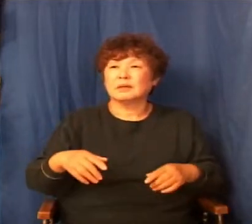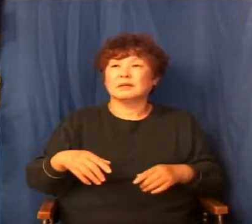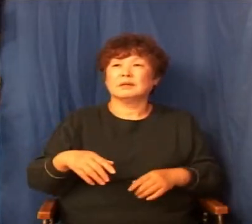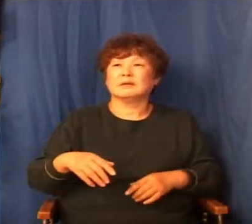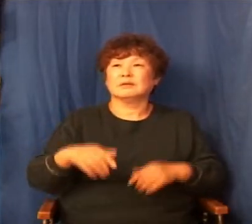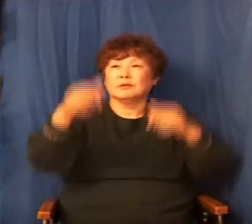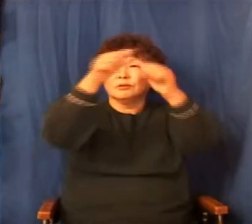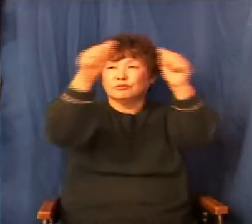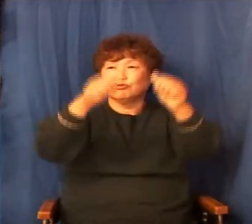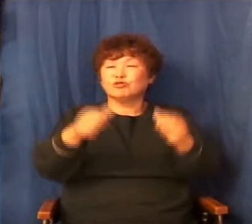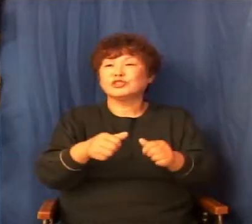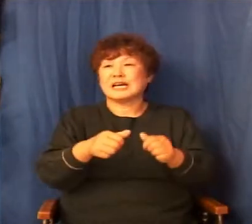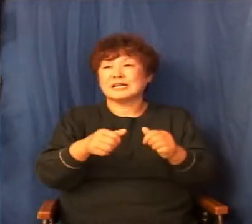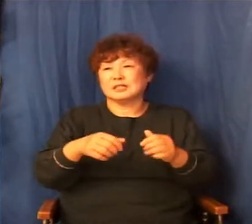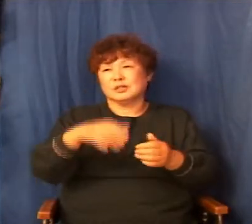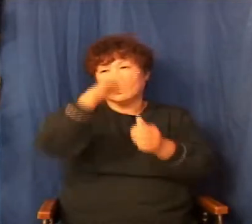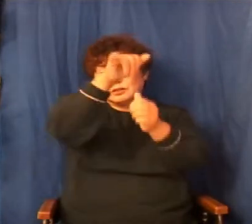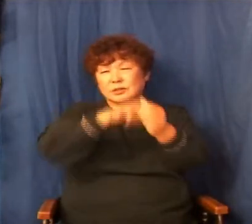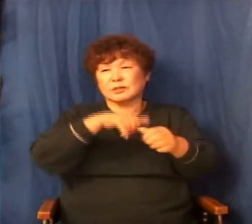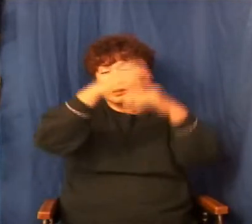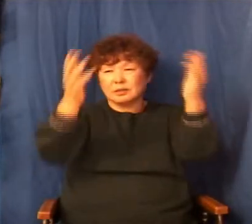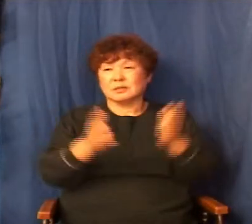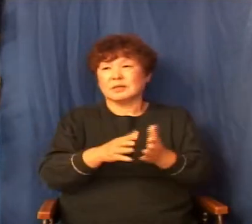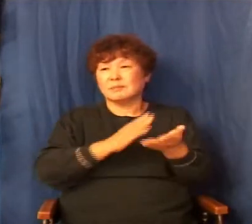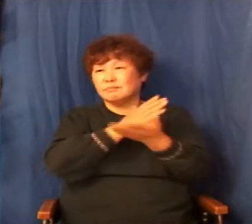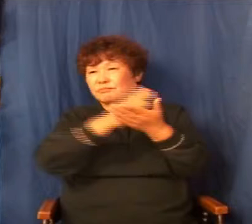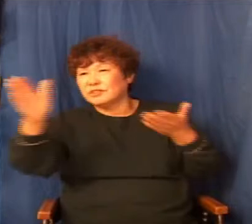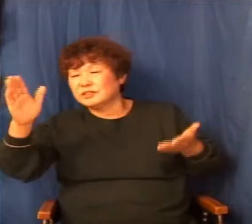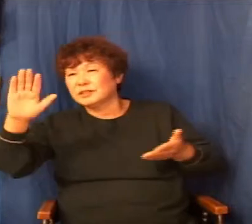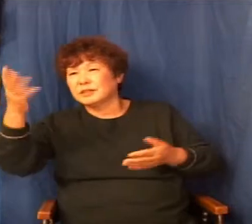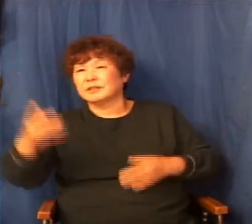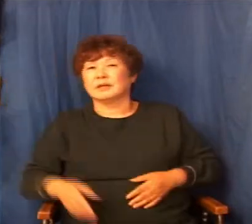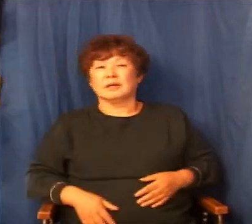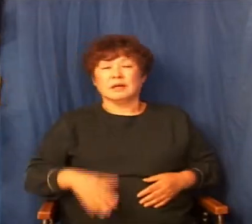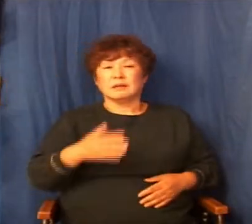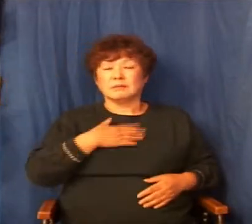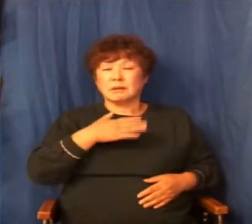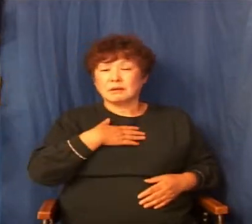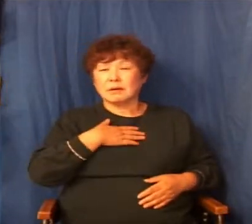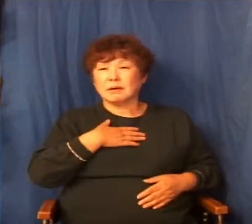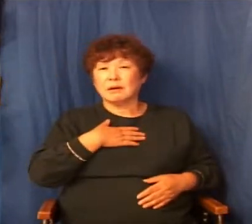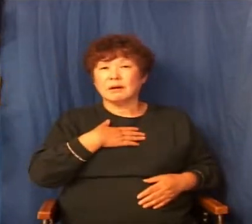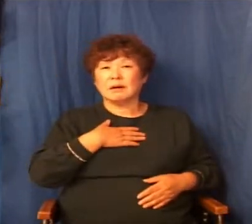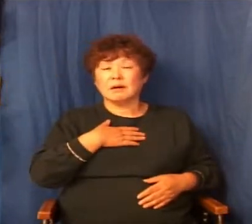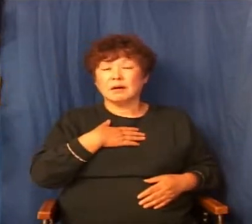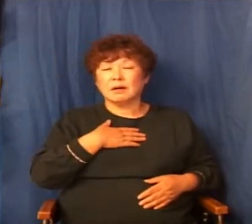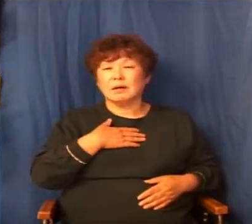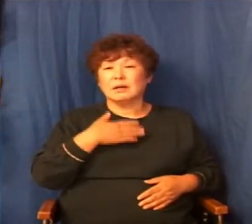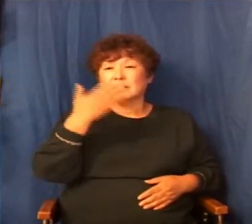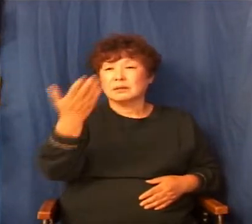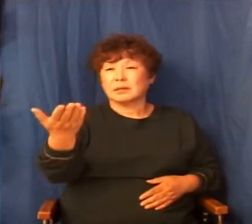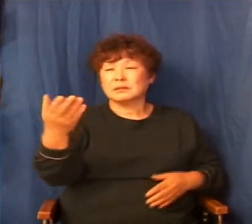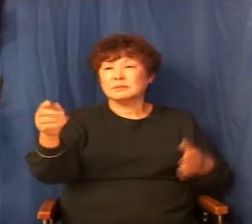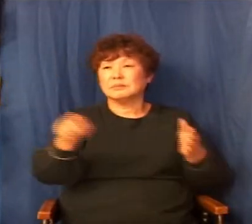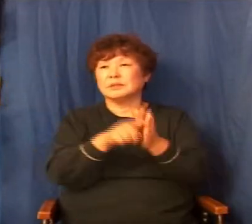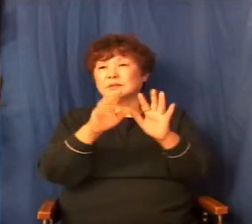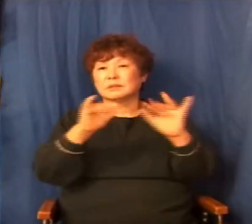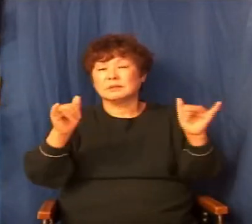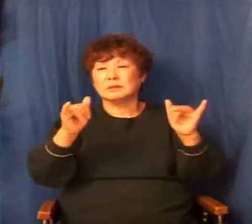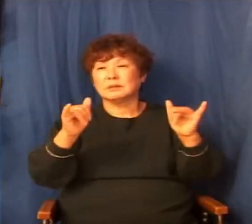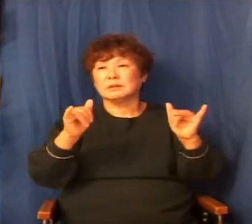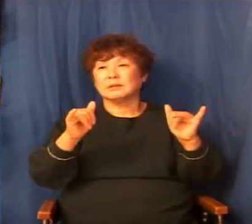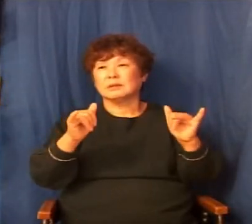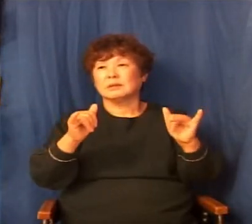내가 당신이 믿는 그 하나님 내가 보니까 진짜네 나 다 믿고 싶소 어떻게 하면 되겠나